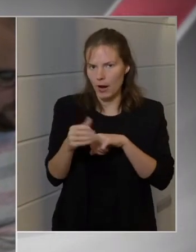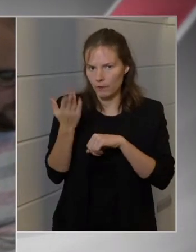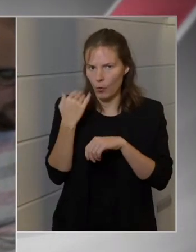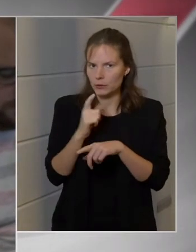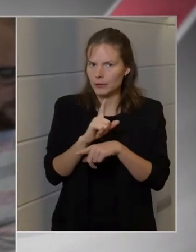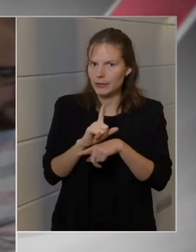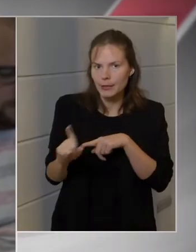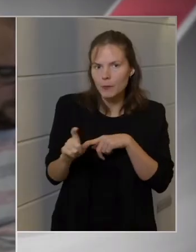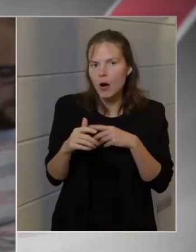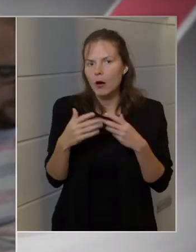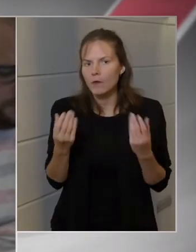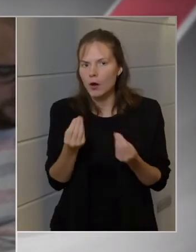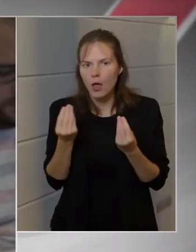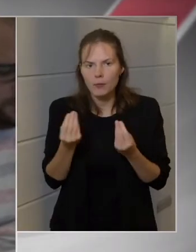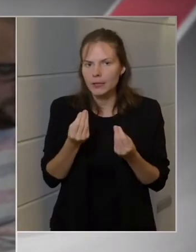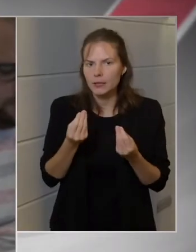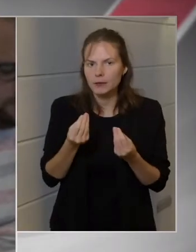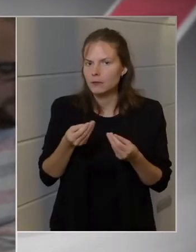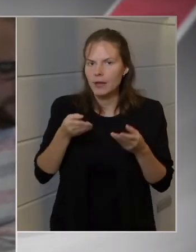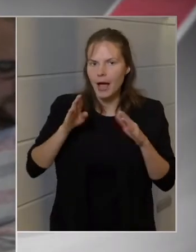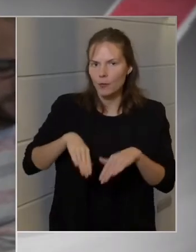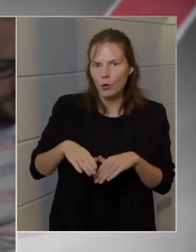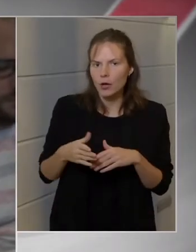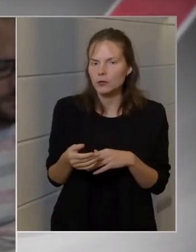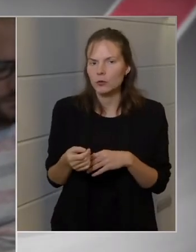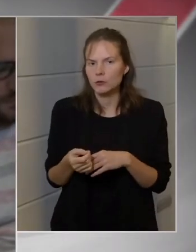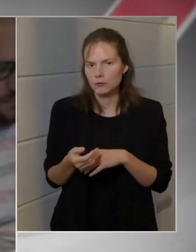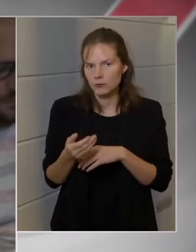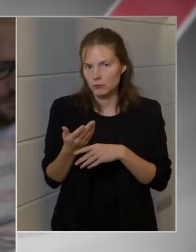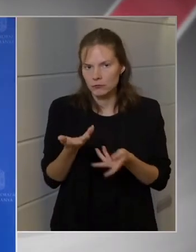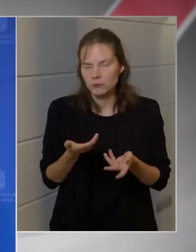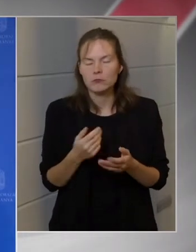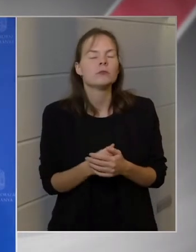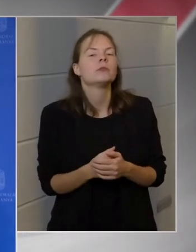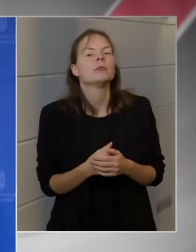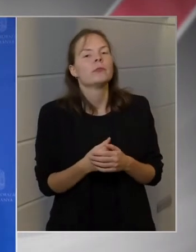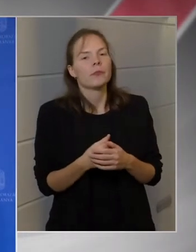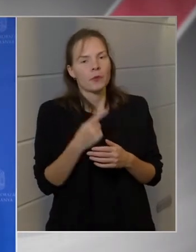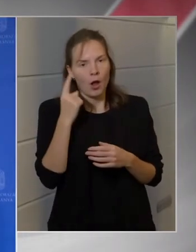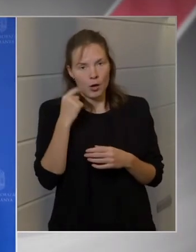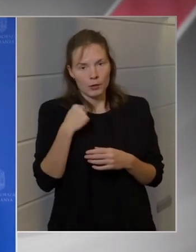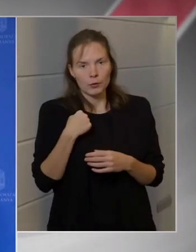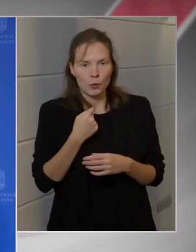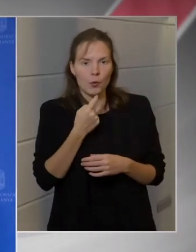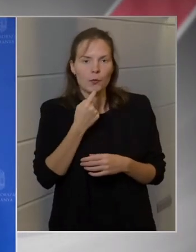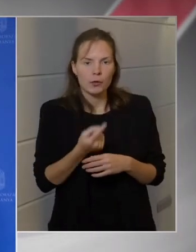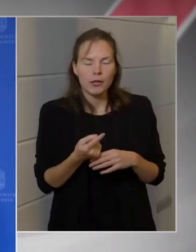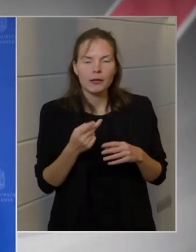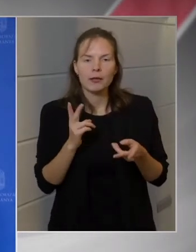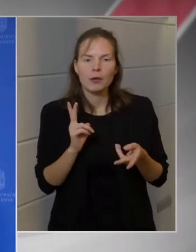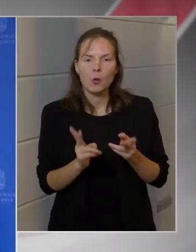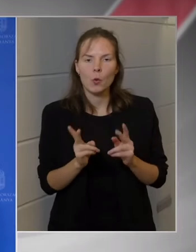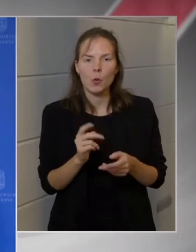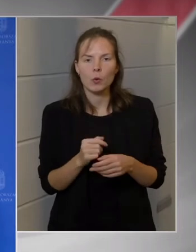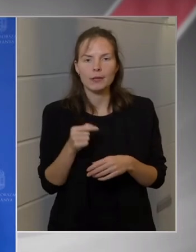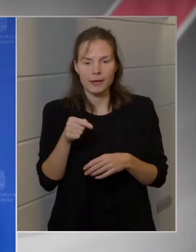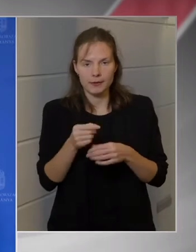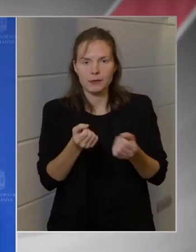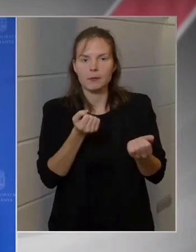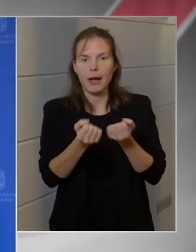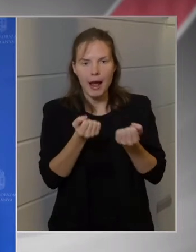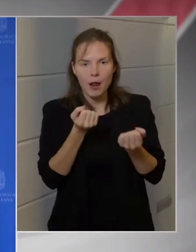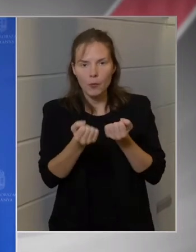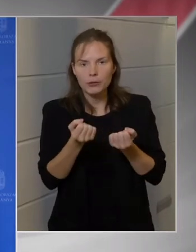valamit elmulasztott az ATV híradónak ezt a választ küldték önök? Én csak annyit tudok tényszerűen mondani, hogy ezt a